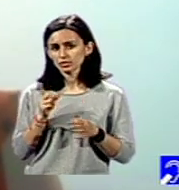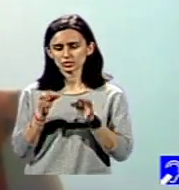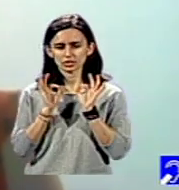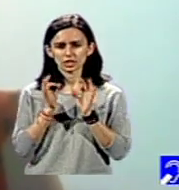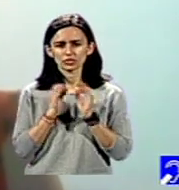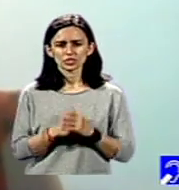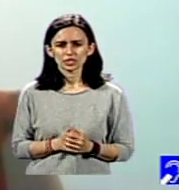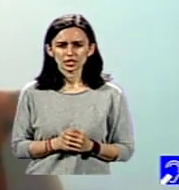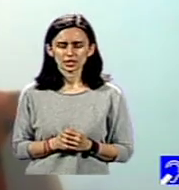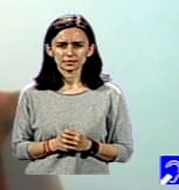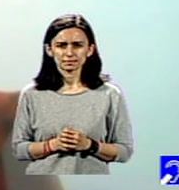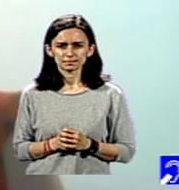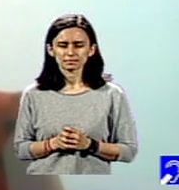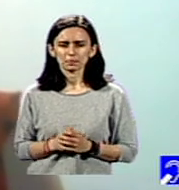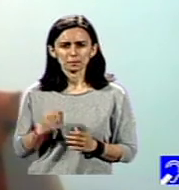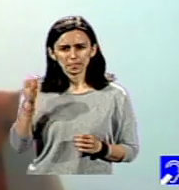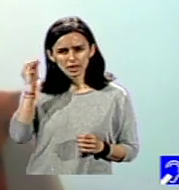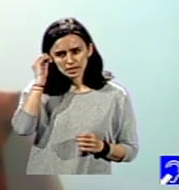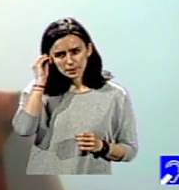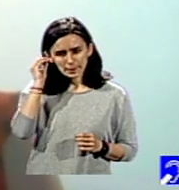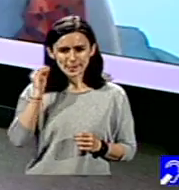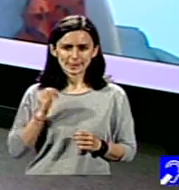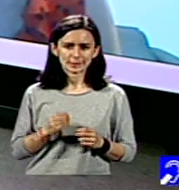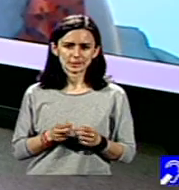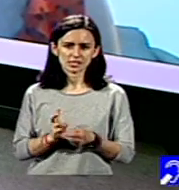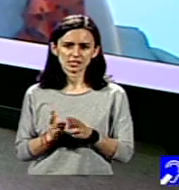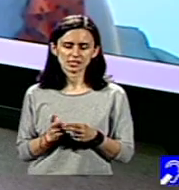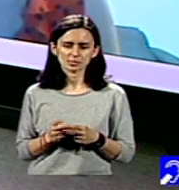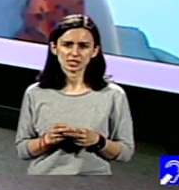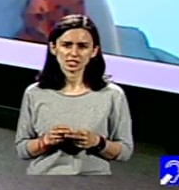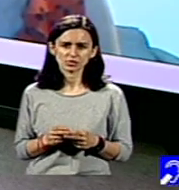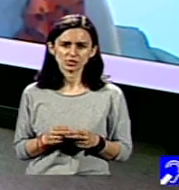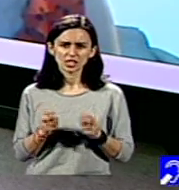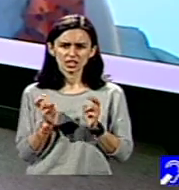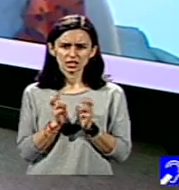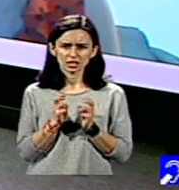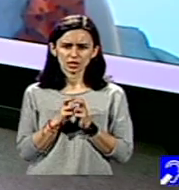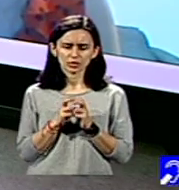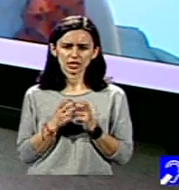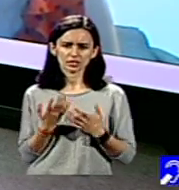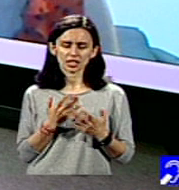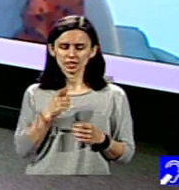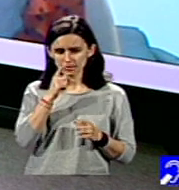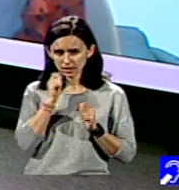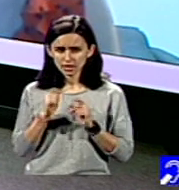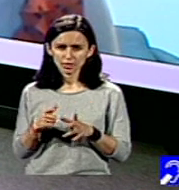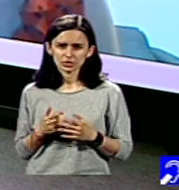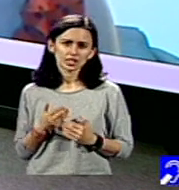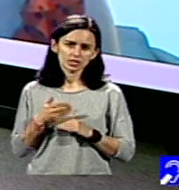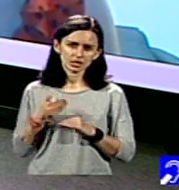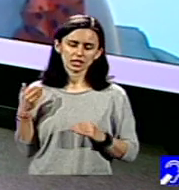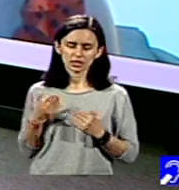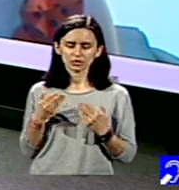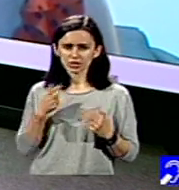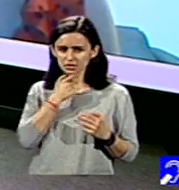aminte și de terapie prin șocuri electrice la care s-a renunțat abia relativ recent, adică acum câțiva ani, în mod